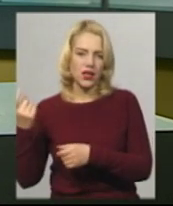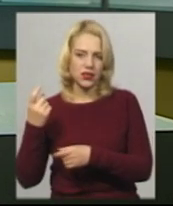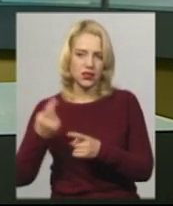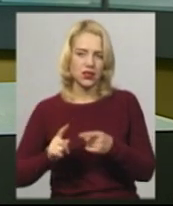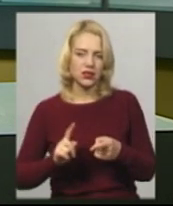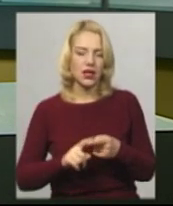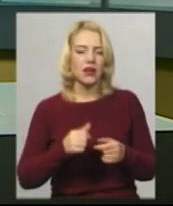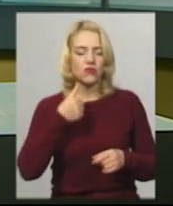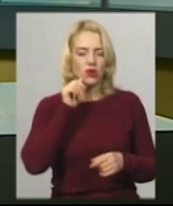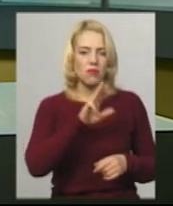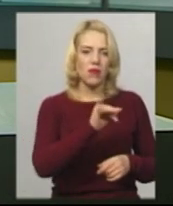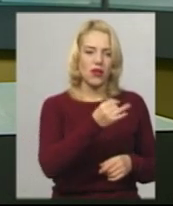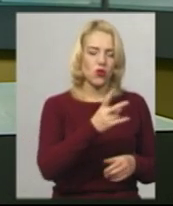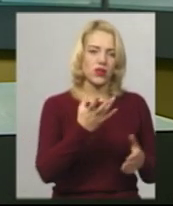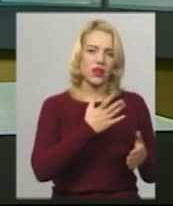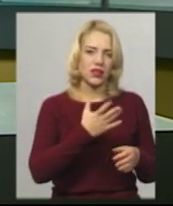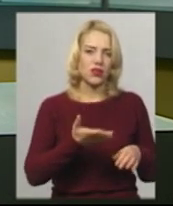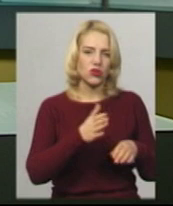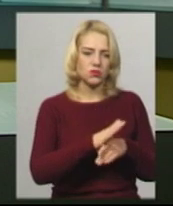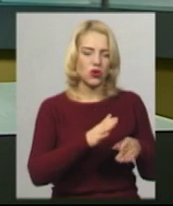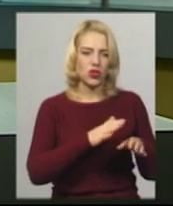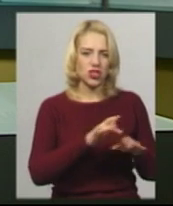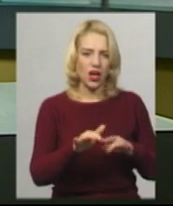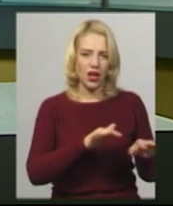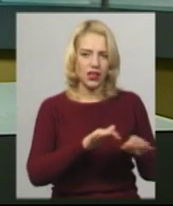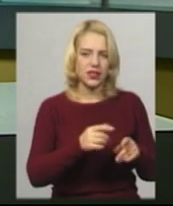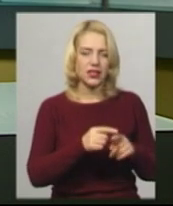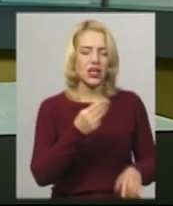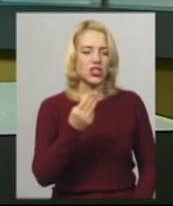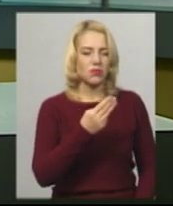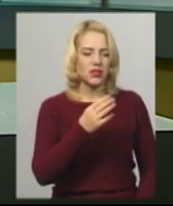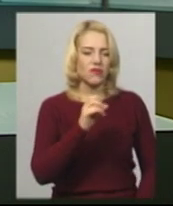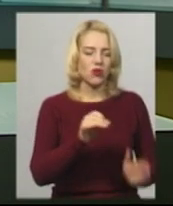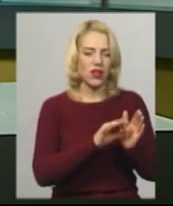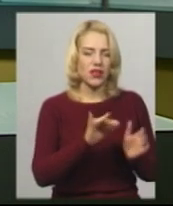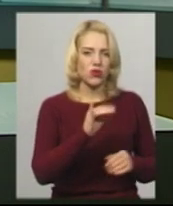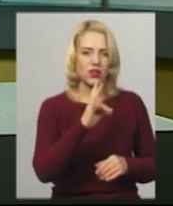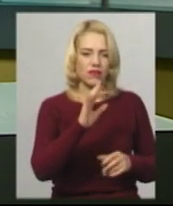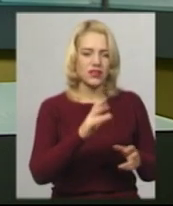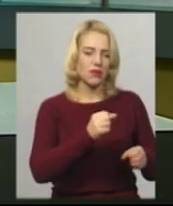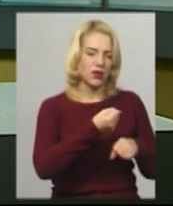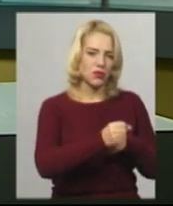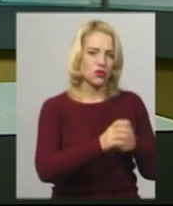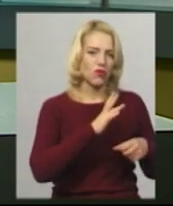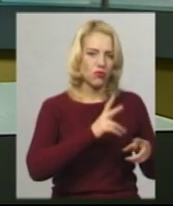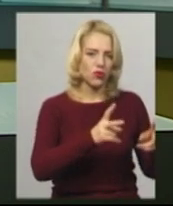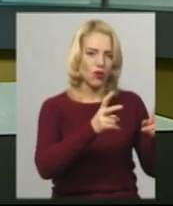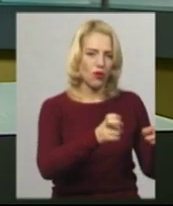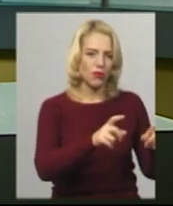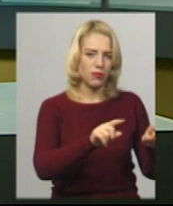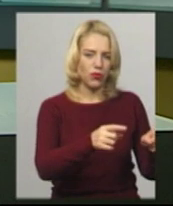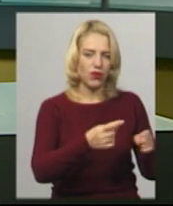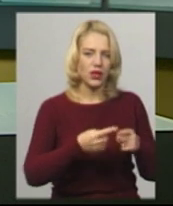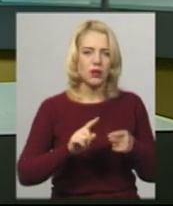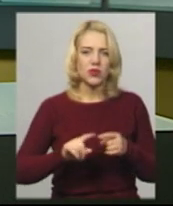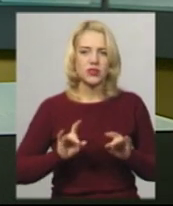майно, яким розпоряджалась місцева теплопостачальна компанія «Шепетівка Енергоінвест» примусово опломбували. Про це повідомив заступник